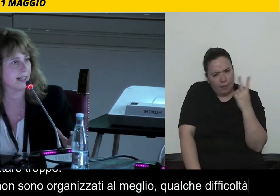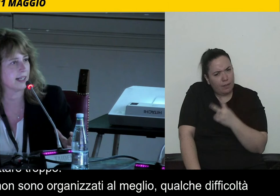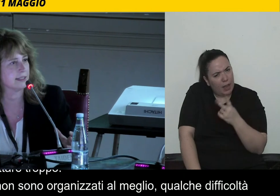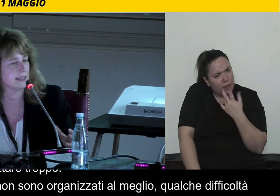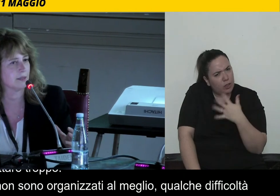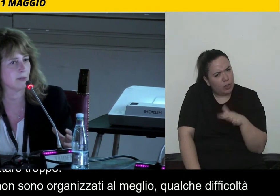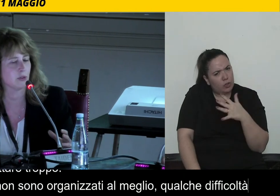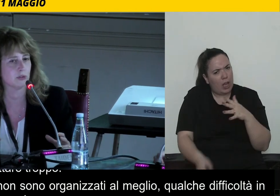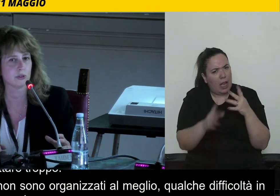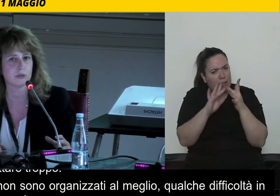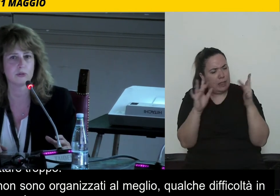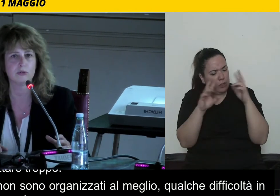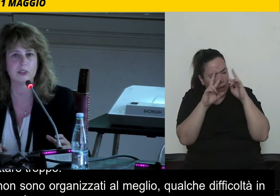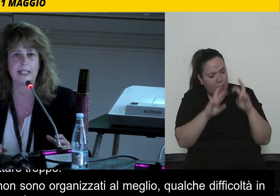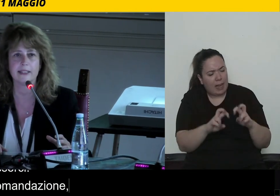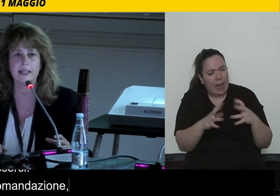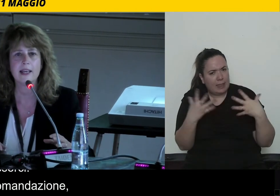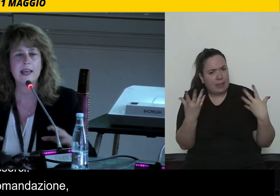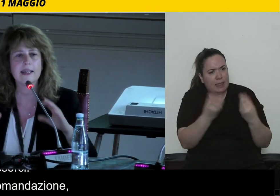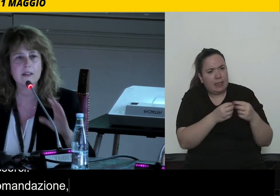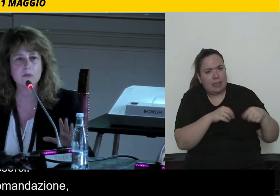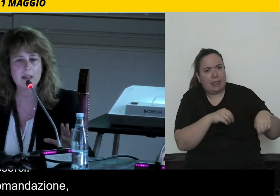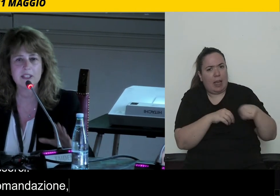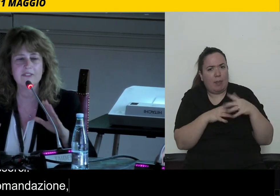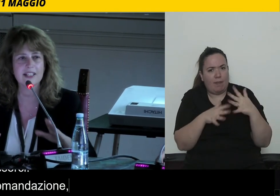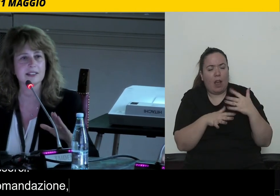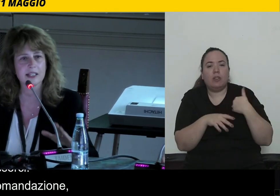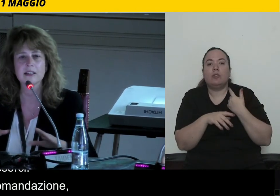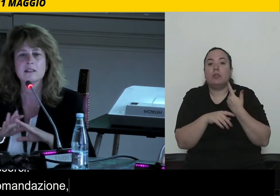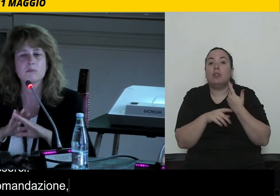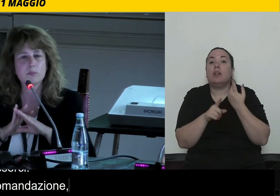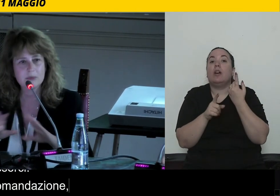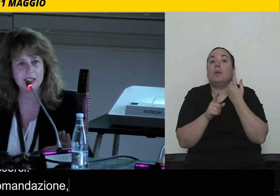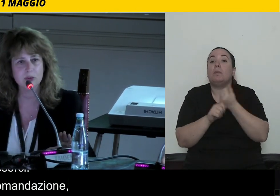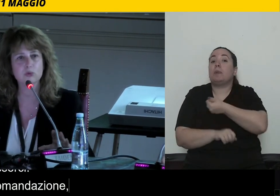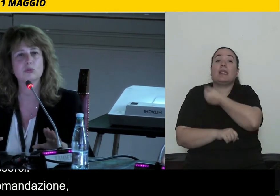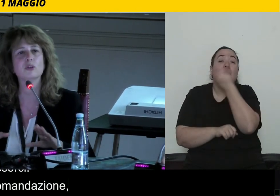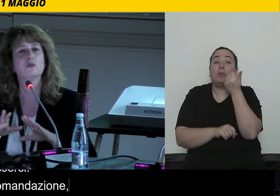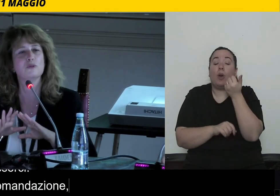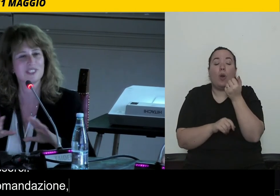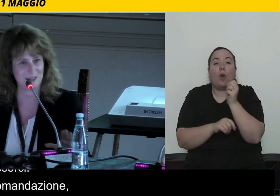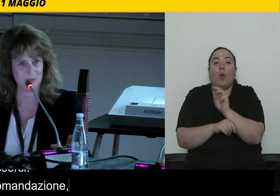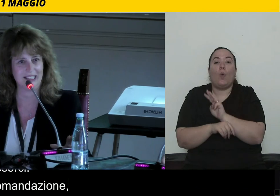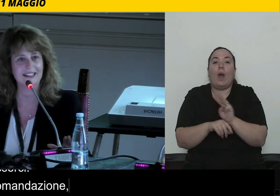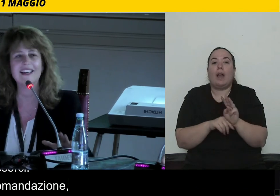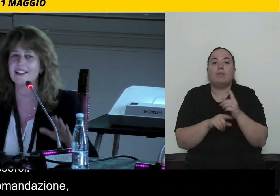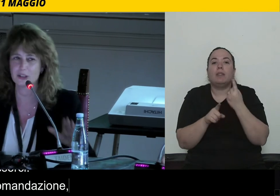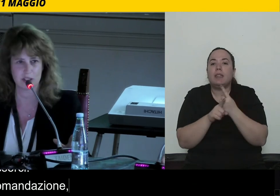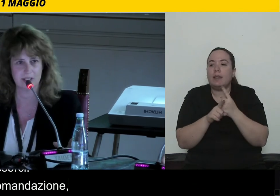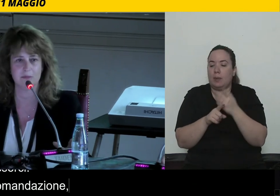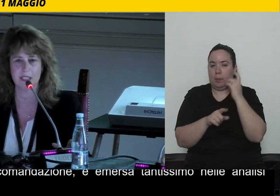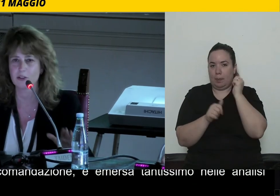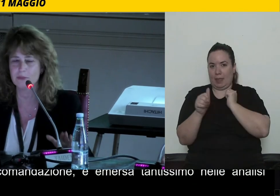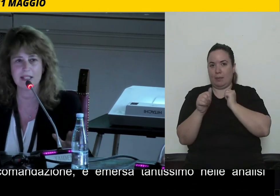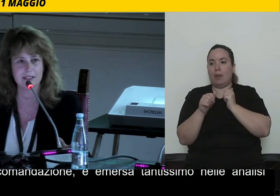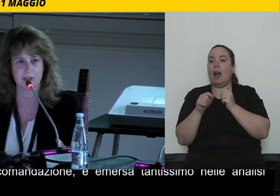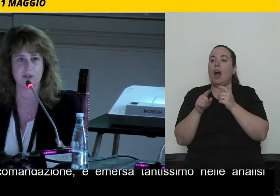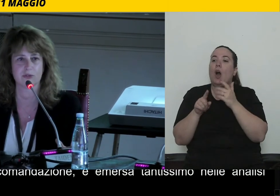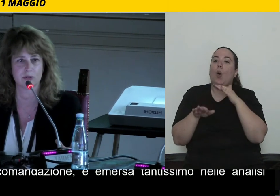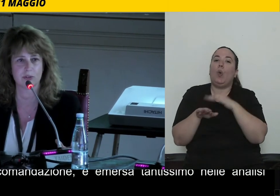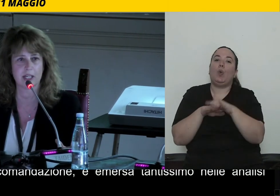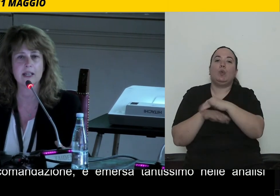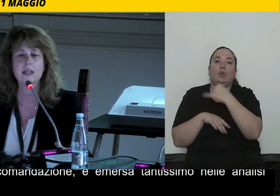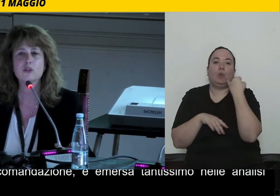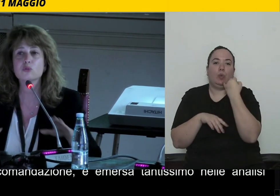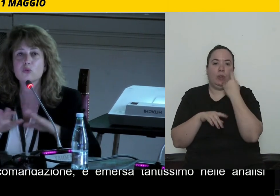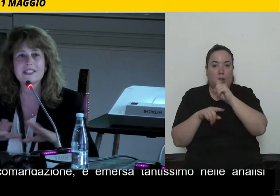anche nelle analisi che abbiamo condotto con gli utenti, è che il web deve essere prima di tutto usabile, e anche accessibile, con i mezzi che ci